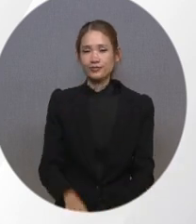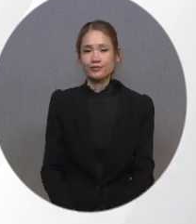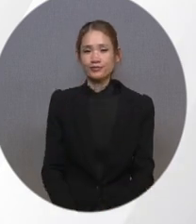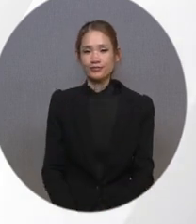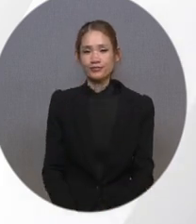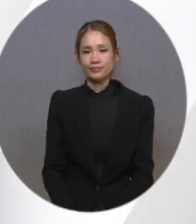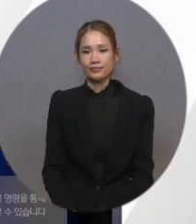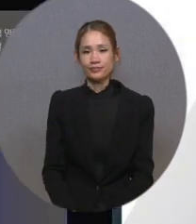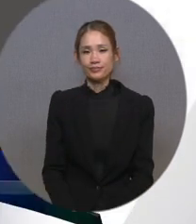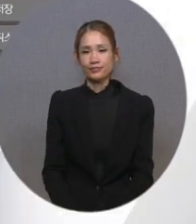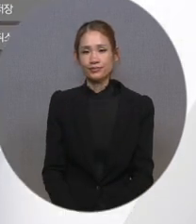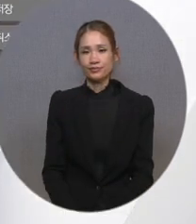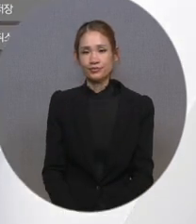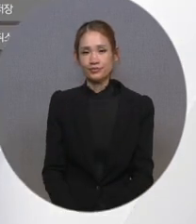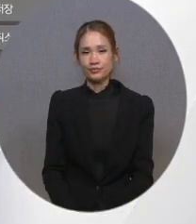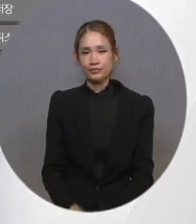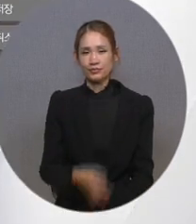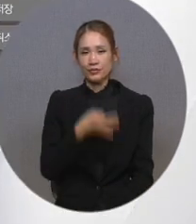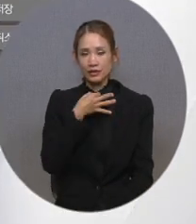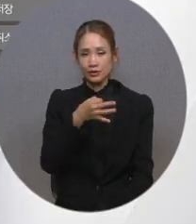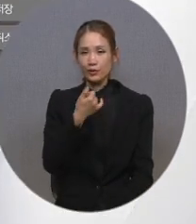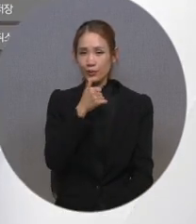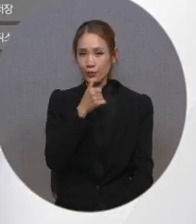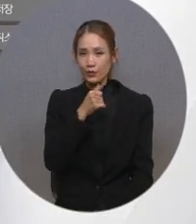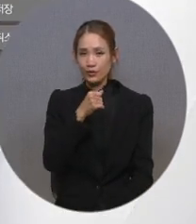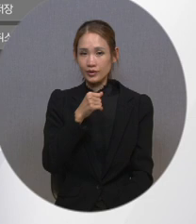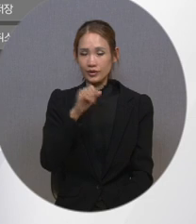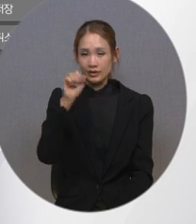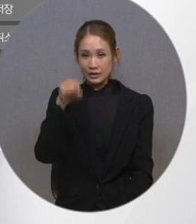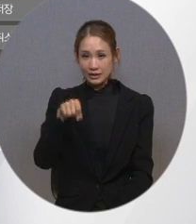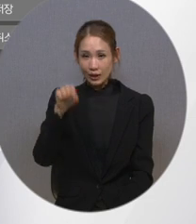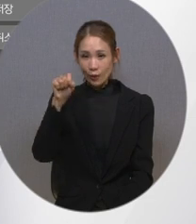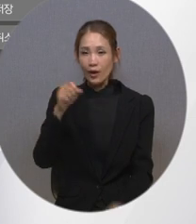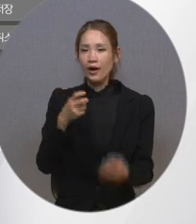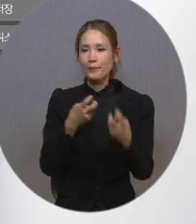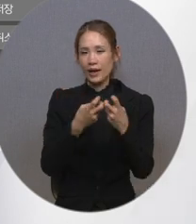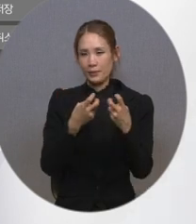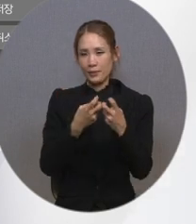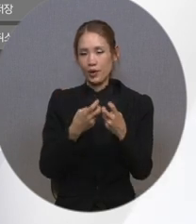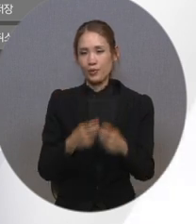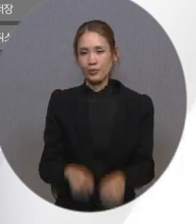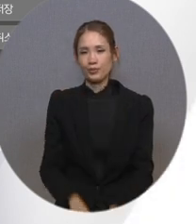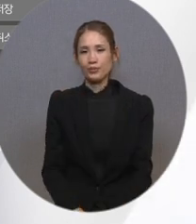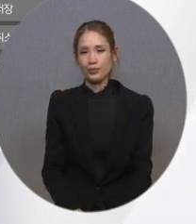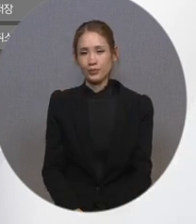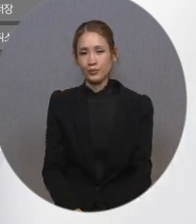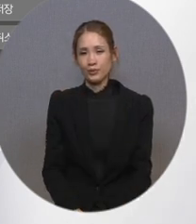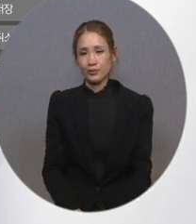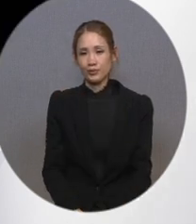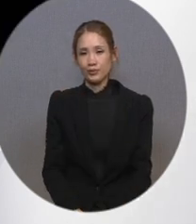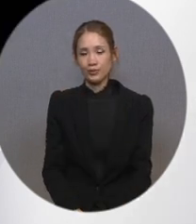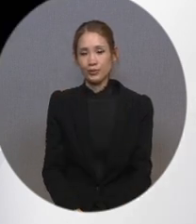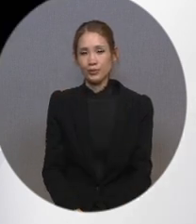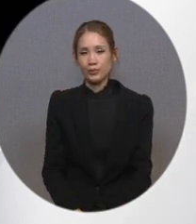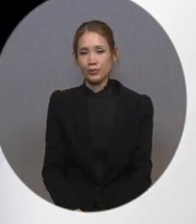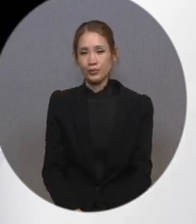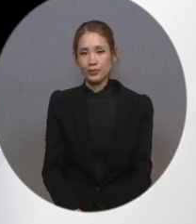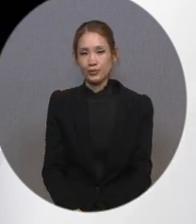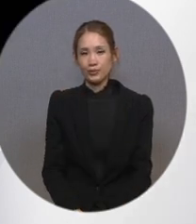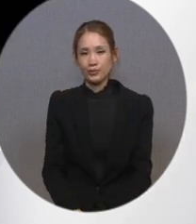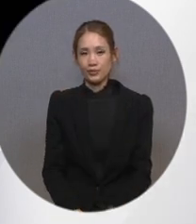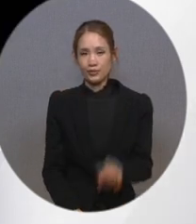먼저 음성 안내 기능을 켜고 끄는 방법에 대해 알아보겠습니다. 기가진이